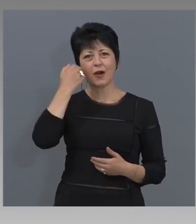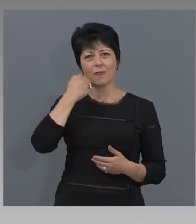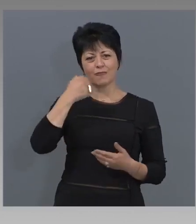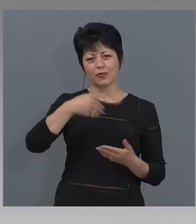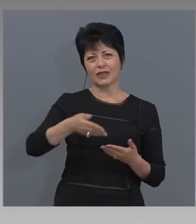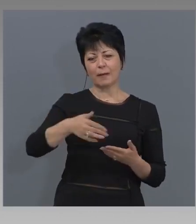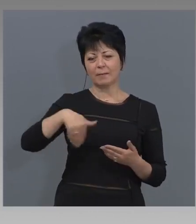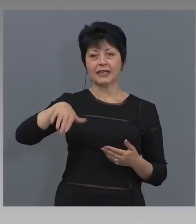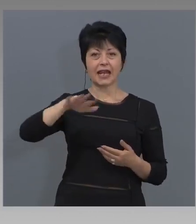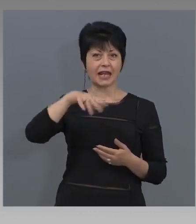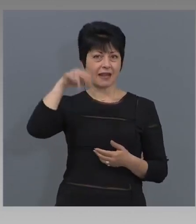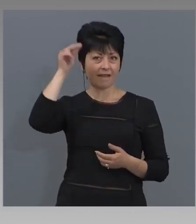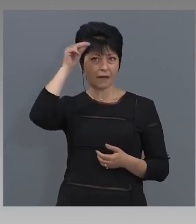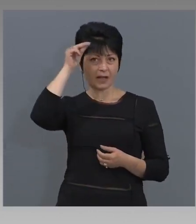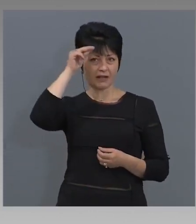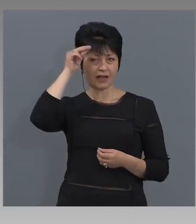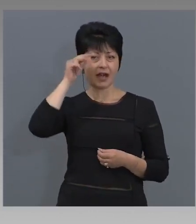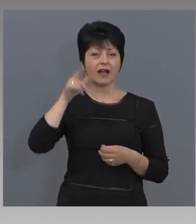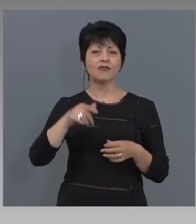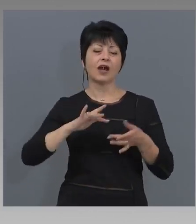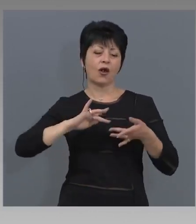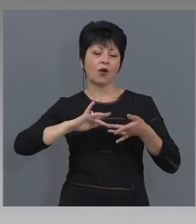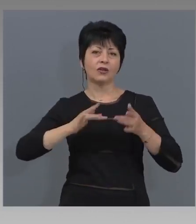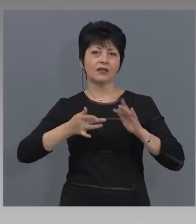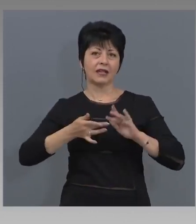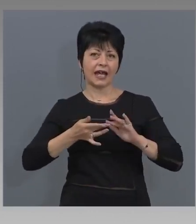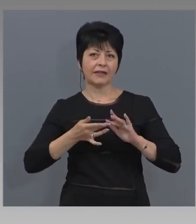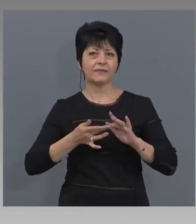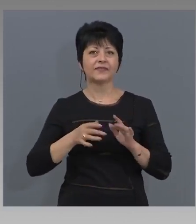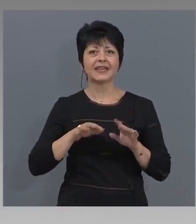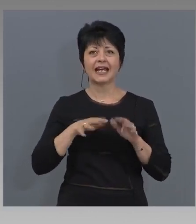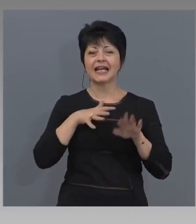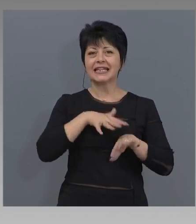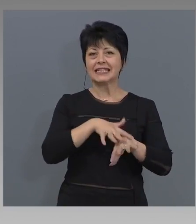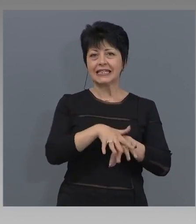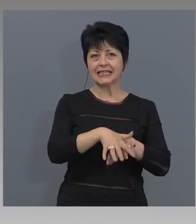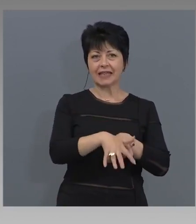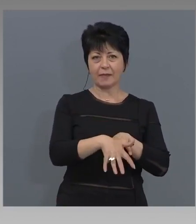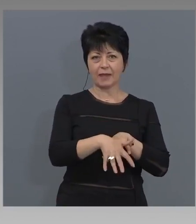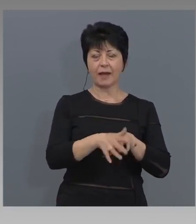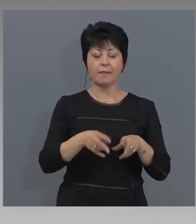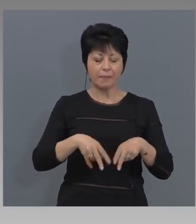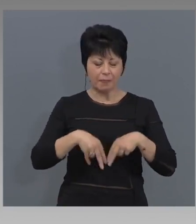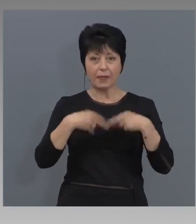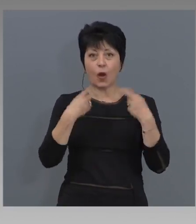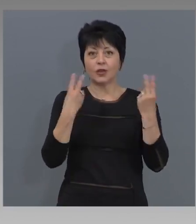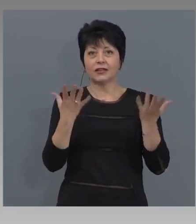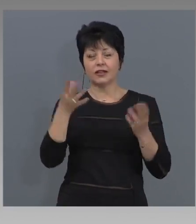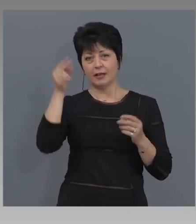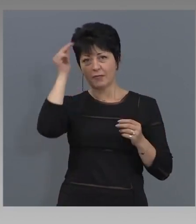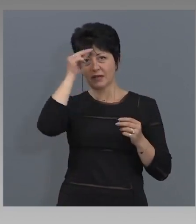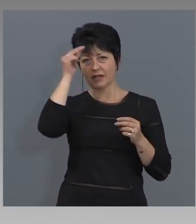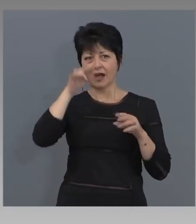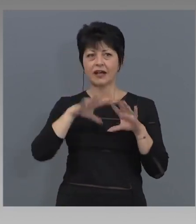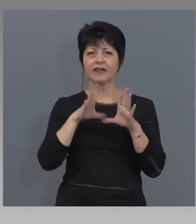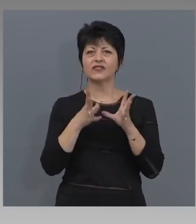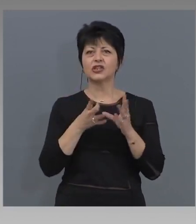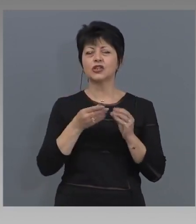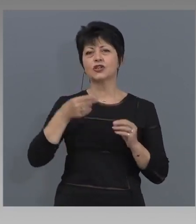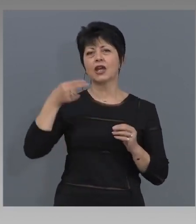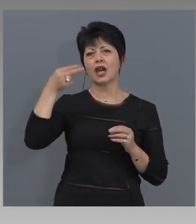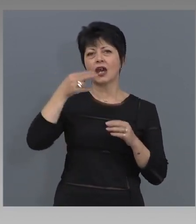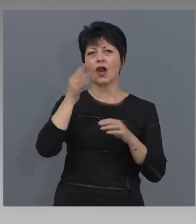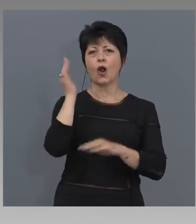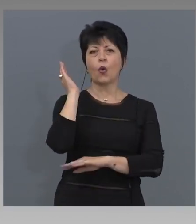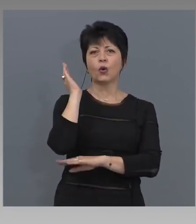от проекта и това е една онлайн резервационна система Преоткри България, в която всички хотели и ресторанти, с